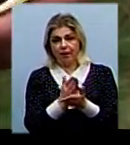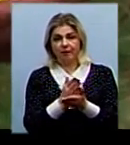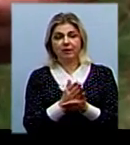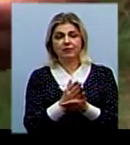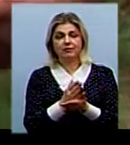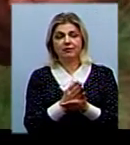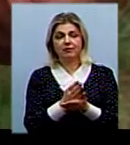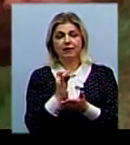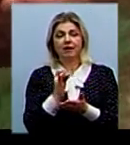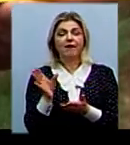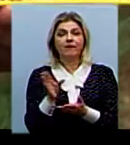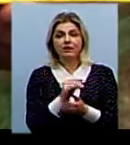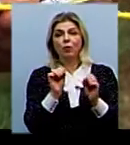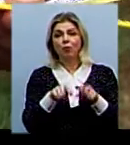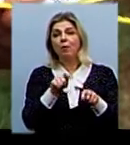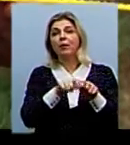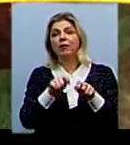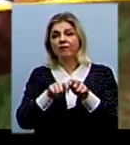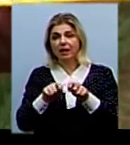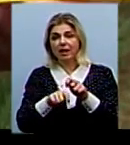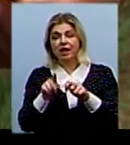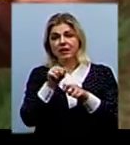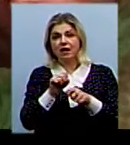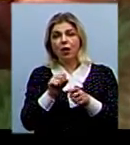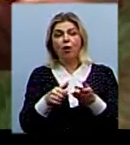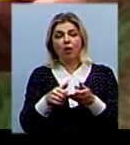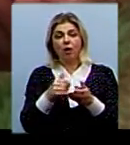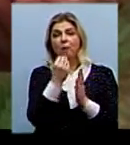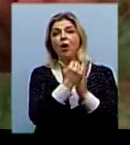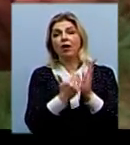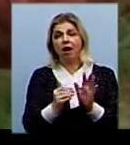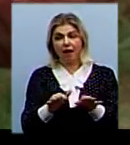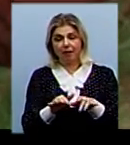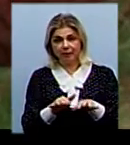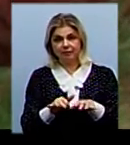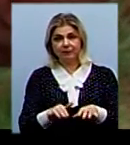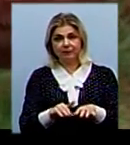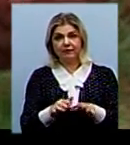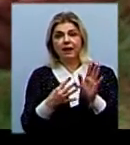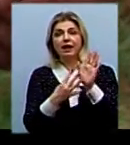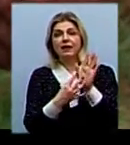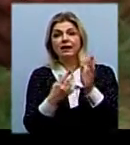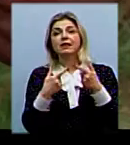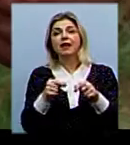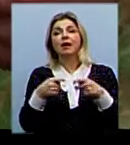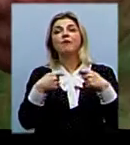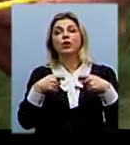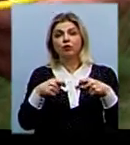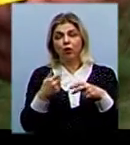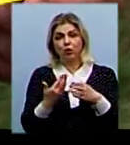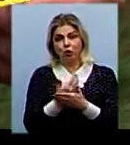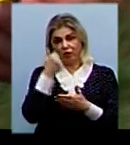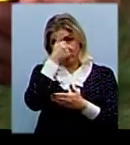Їх можна перевірити за допомогою програми. Де відпущена новорічна